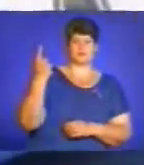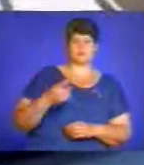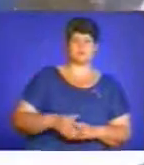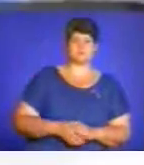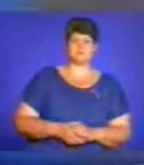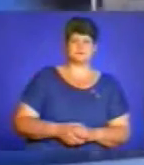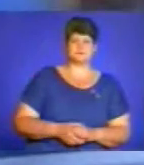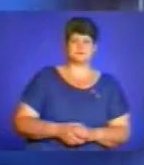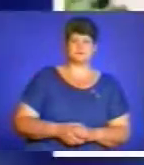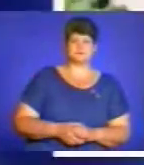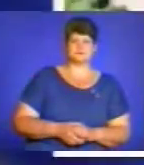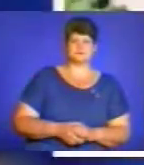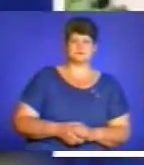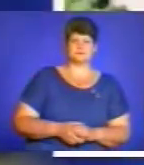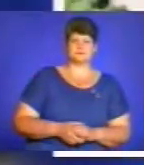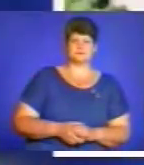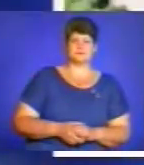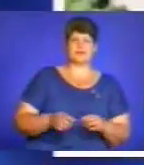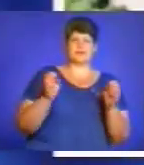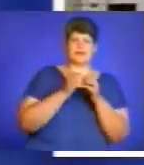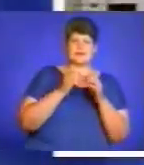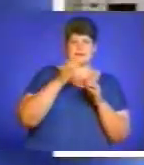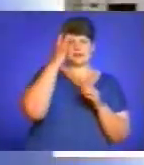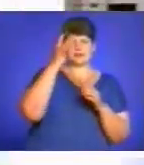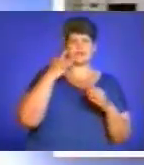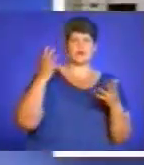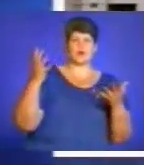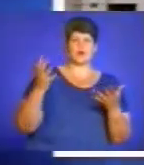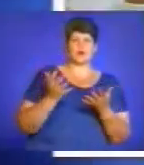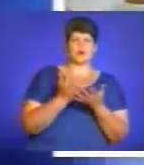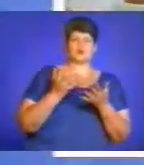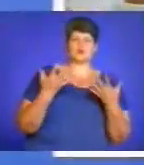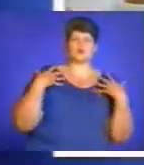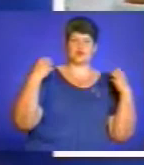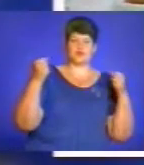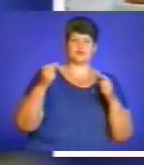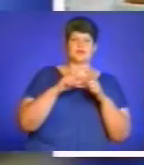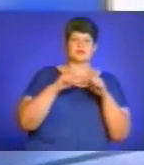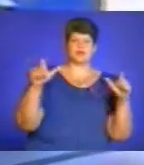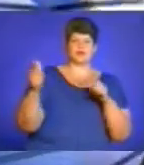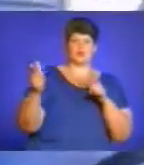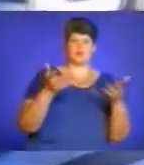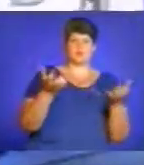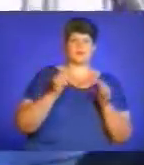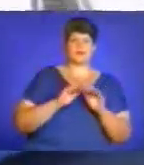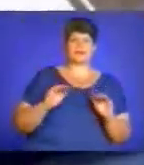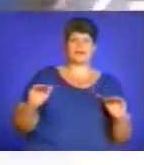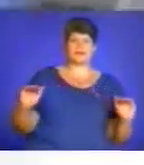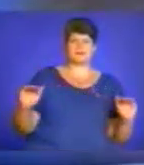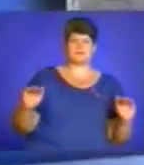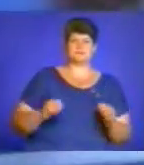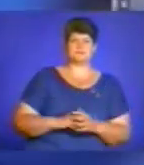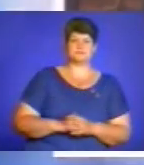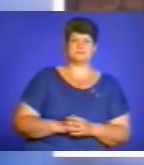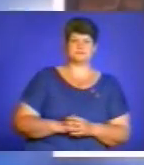Музика Десять літніх оздоровчих закладів області готові приймати дітей. Музика